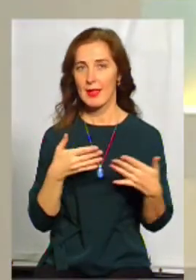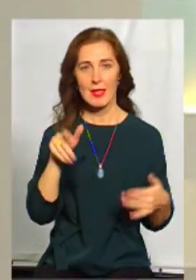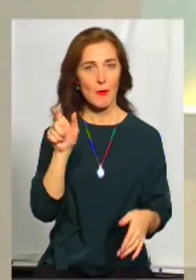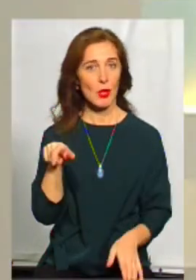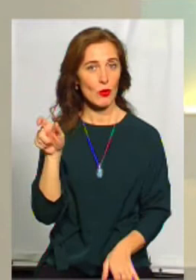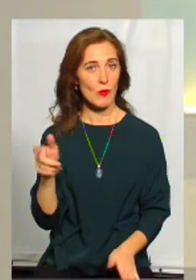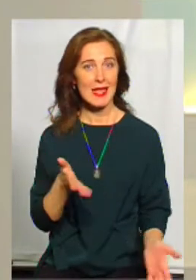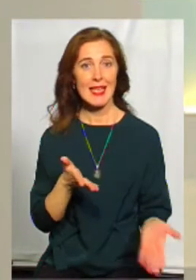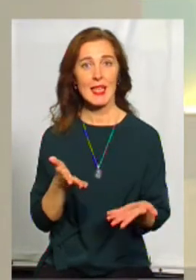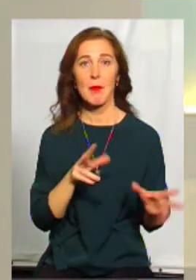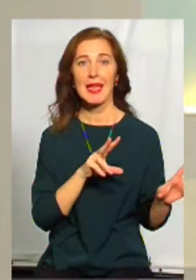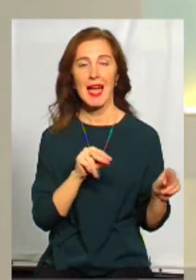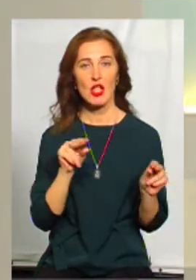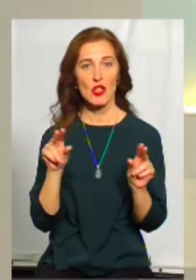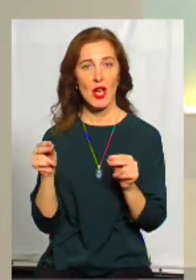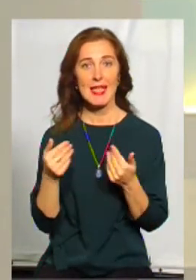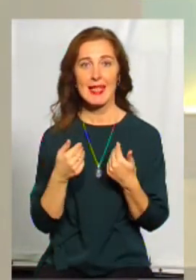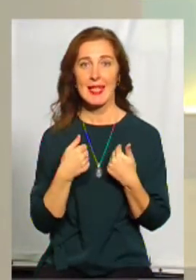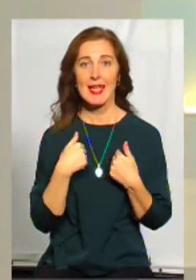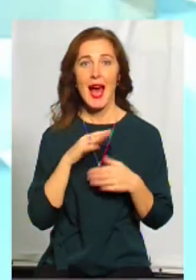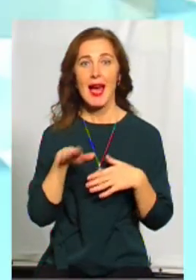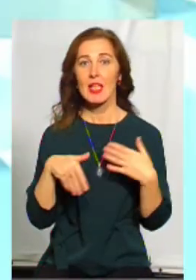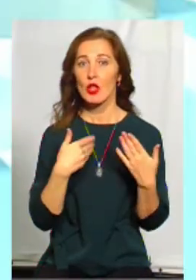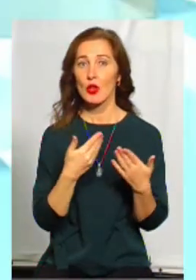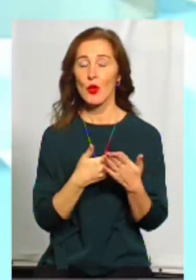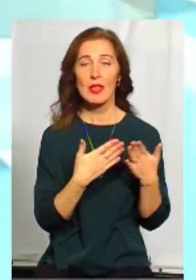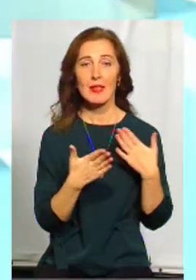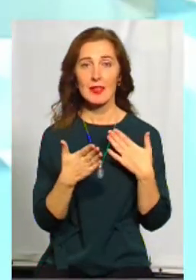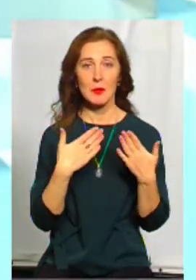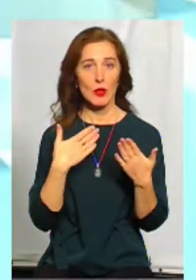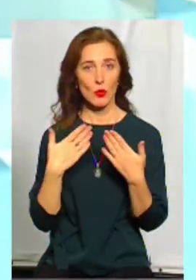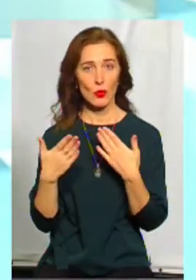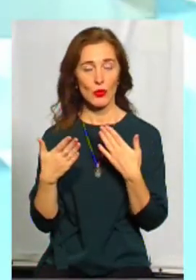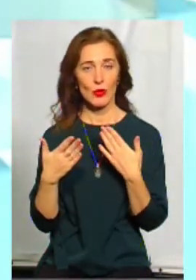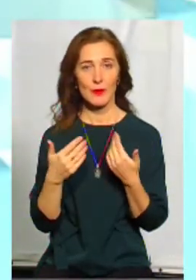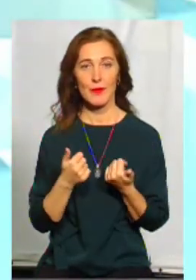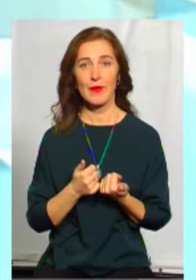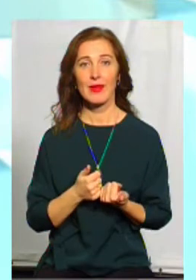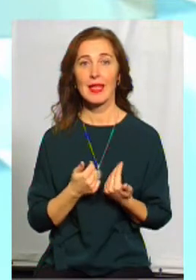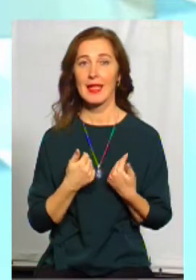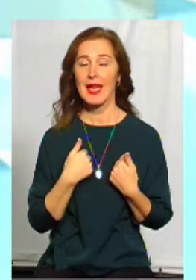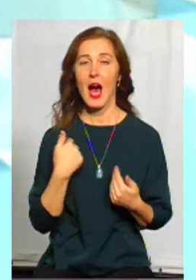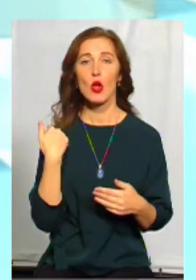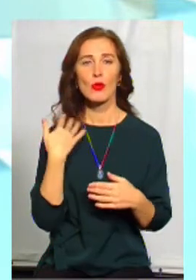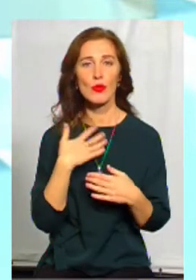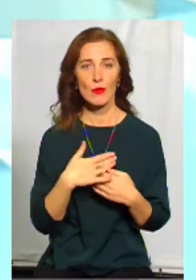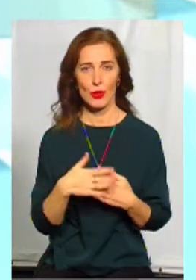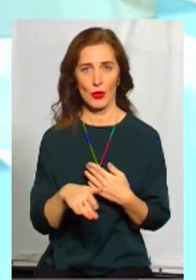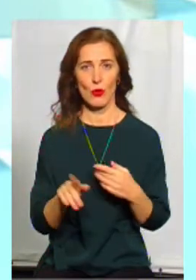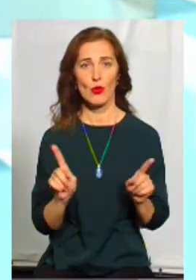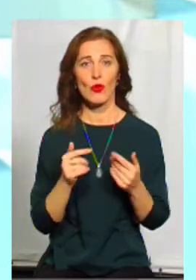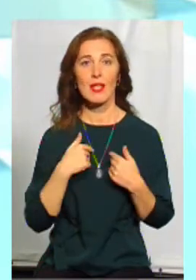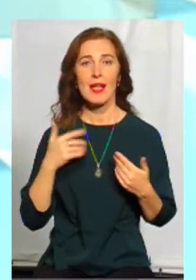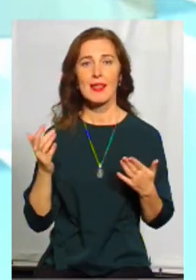якими, на щастя, я і досі зараз спілкуюся. І я розумію, що я